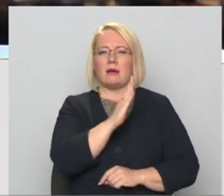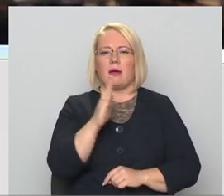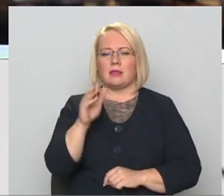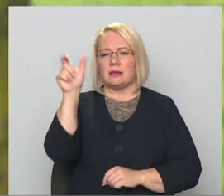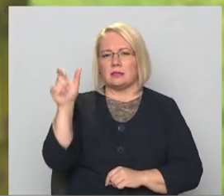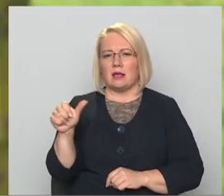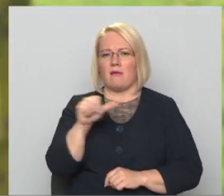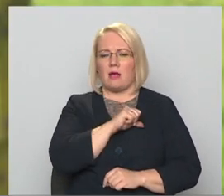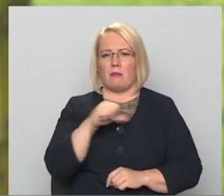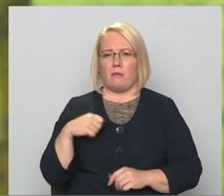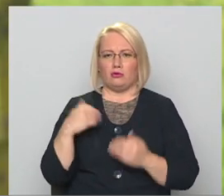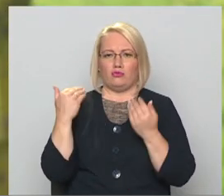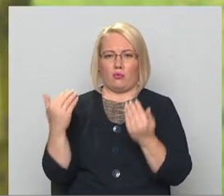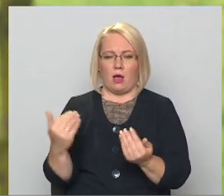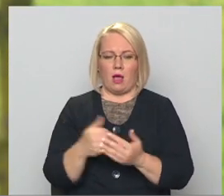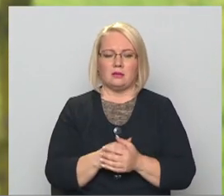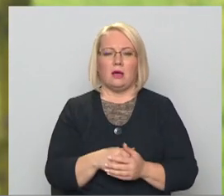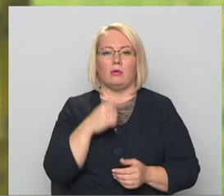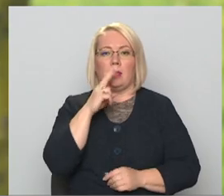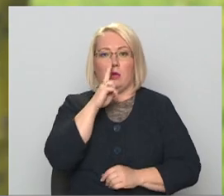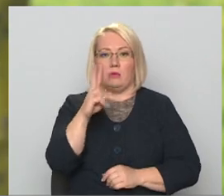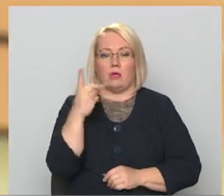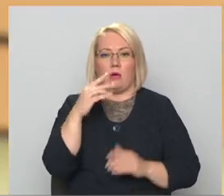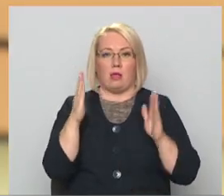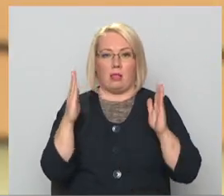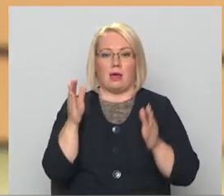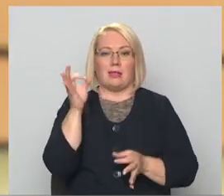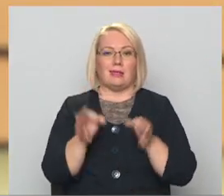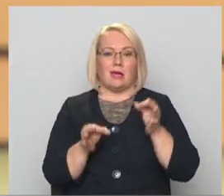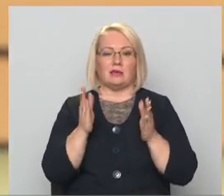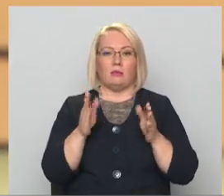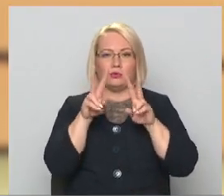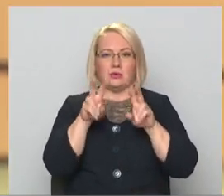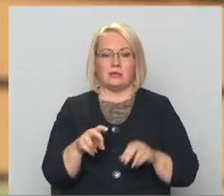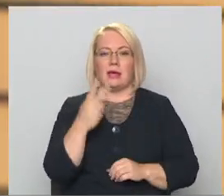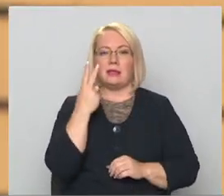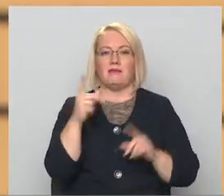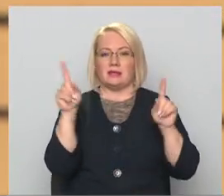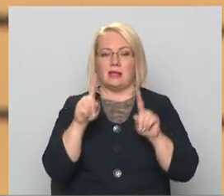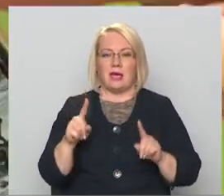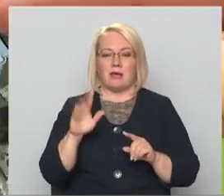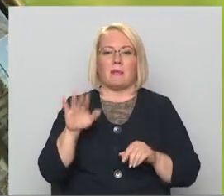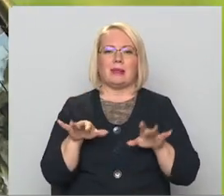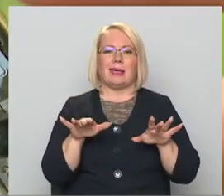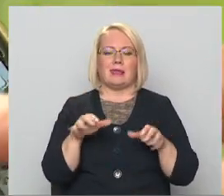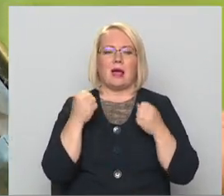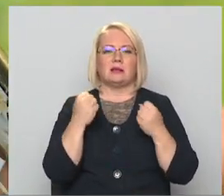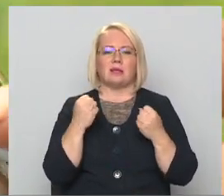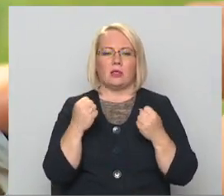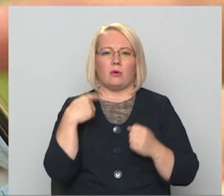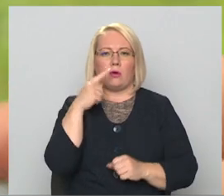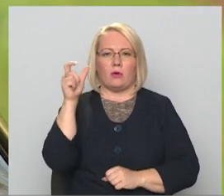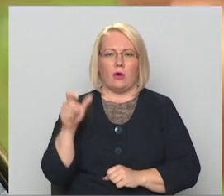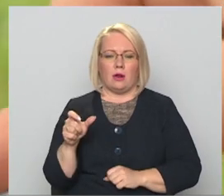paša rokā. Pieminējuši, ka jau tuvāko divu nedēļu laikā tiesā tiks izskatītas pirmās divas lietas par digitālās atura autoriem Latvijā. Adriāna